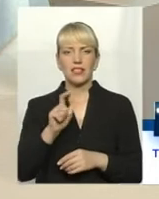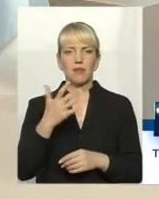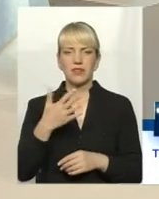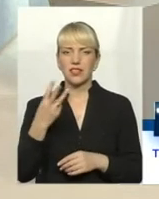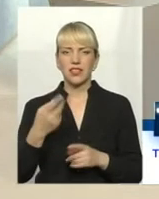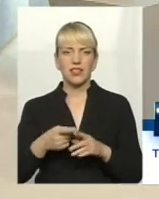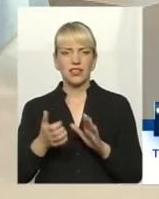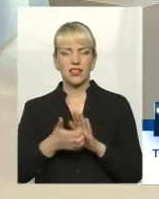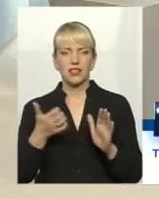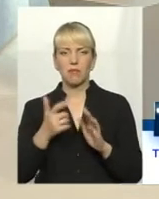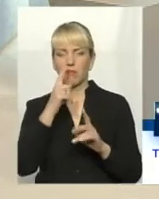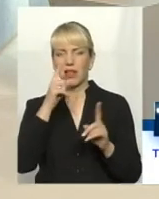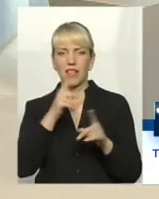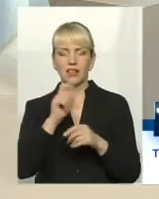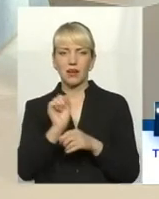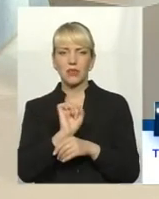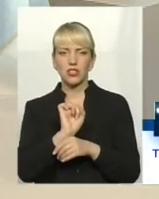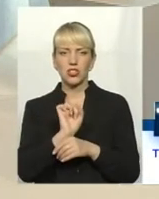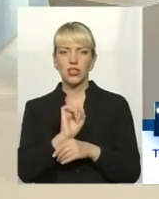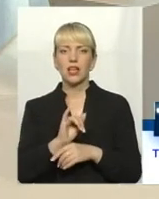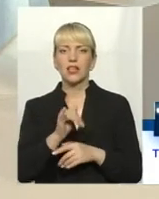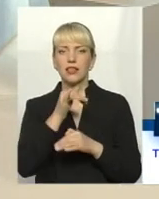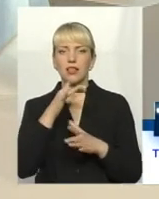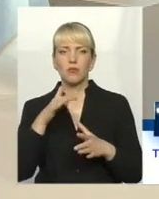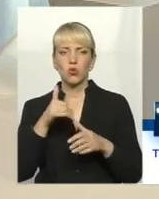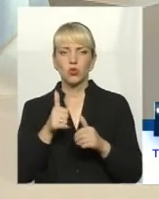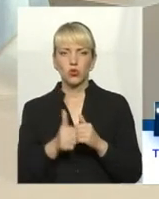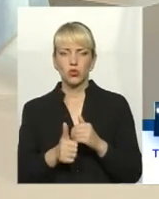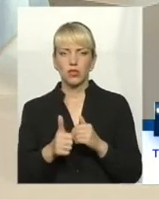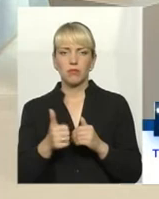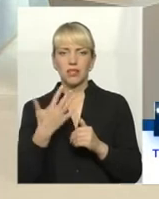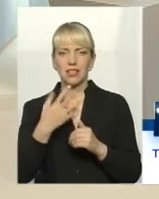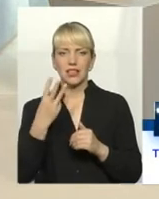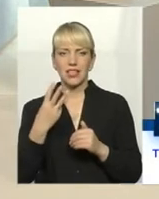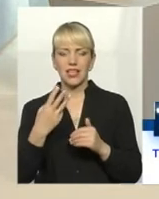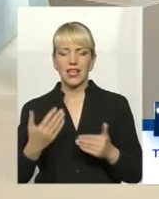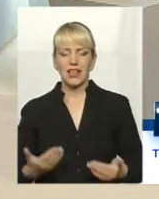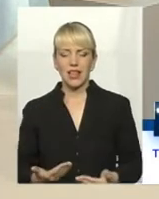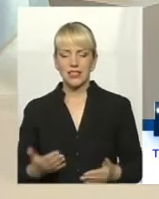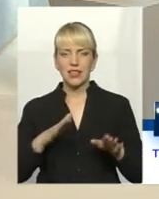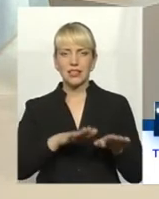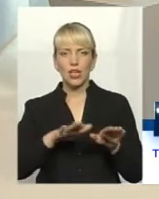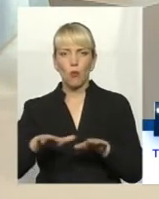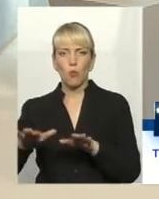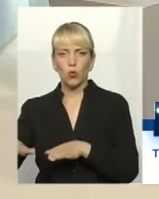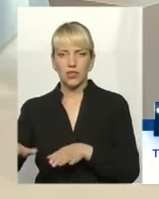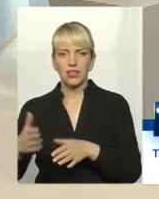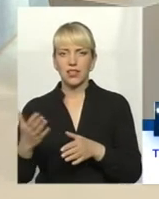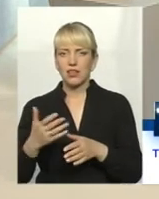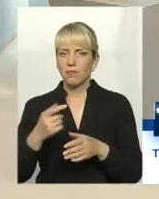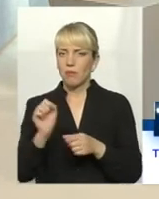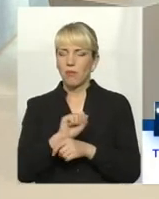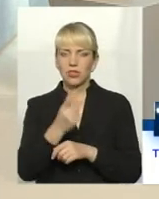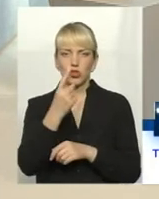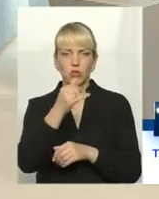машина, і не може, тобто, кожен, це 53 населених пункти, які входять в громаду, фізично машина не